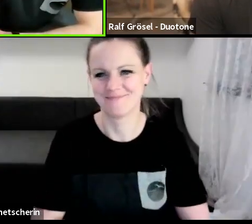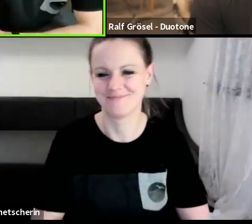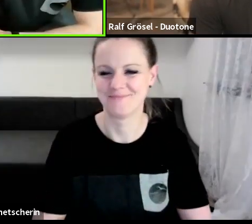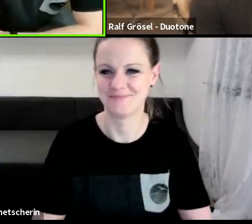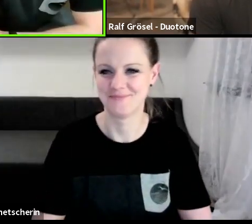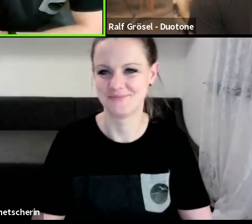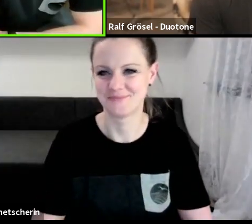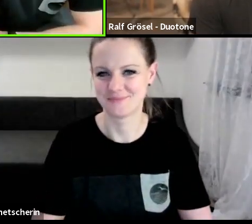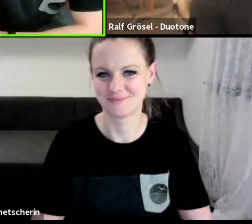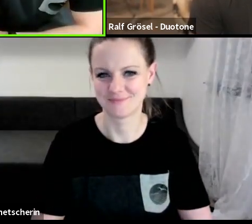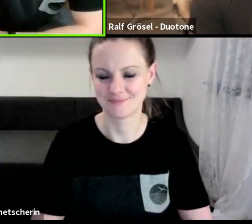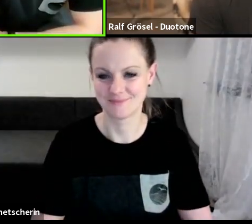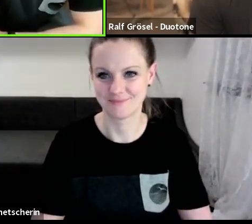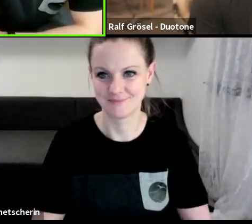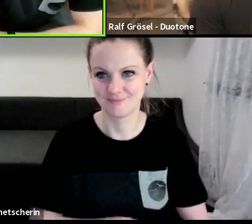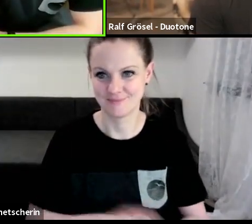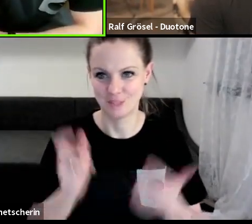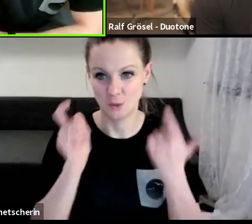Cool.